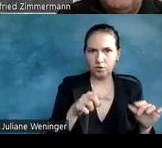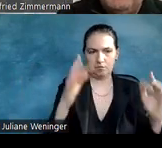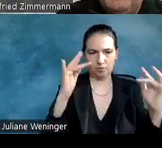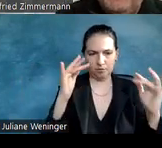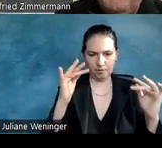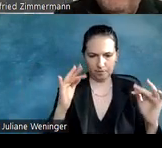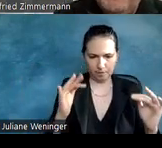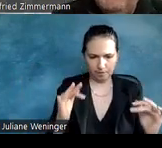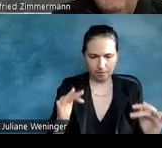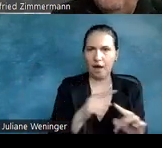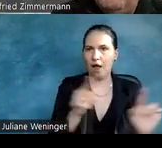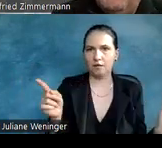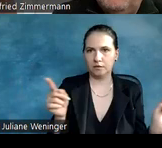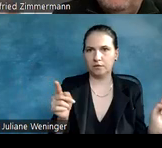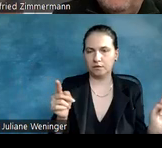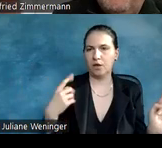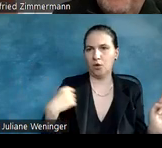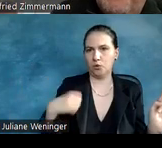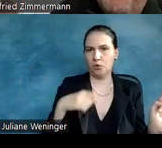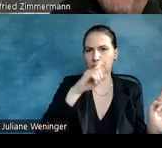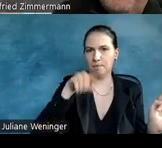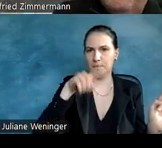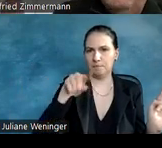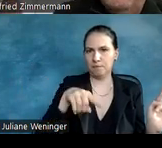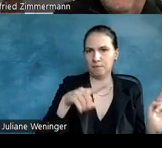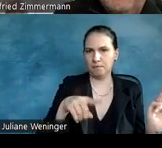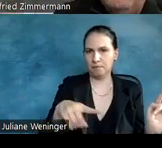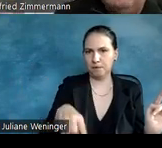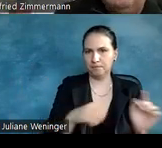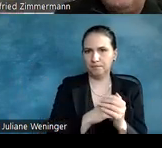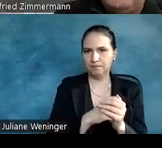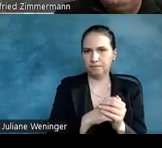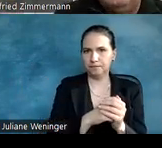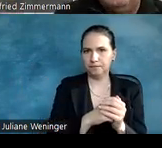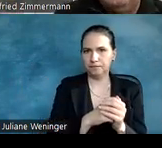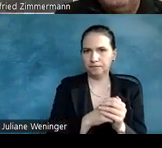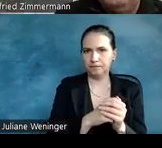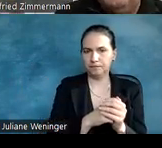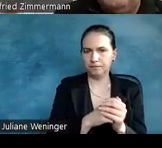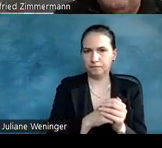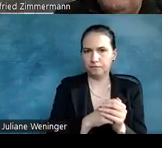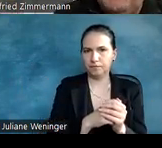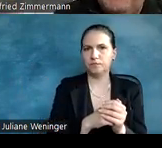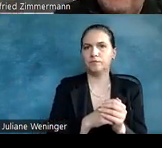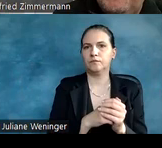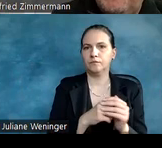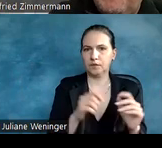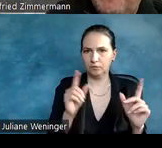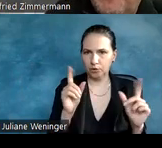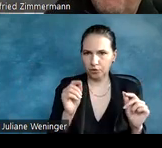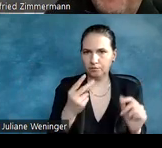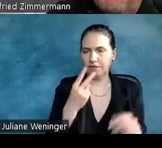grüner Äckchen. Und dann in der Tabelle, wie viele Regeln bestanden sind und wie viele